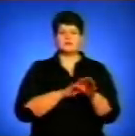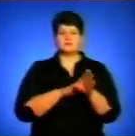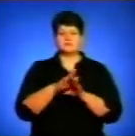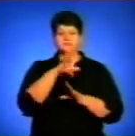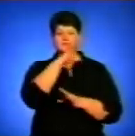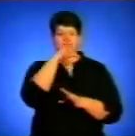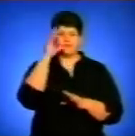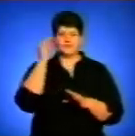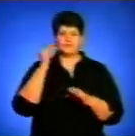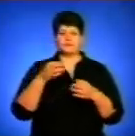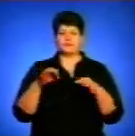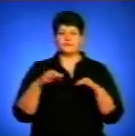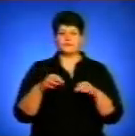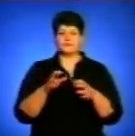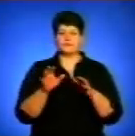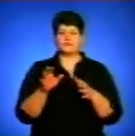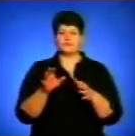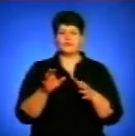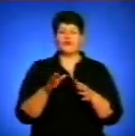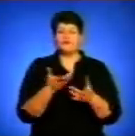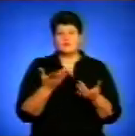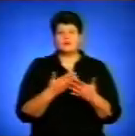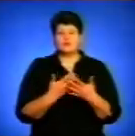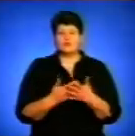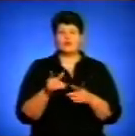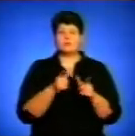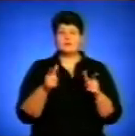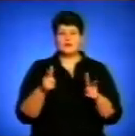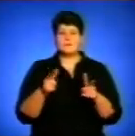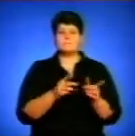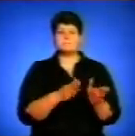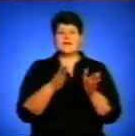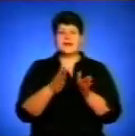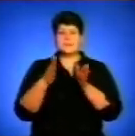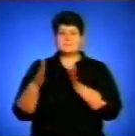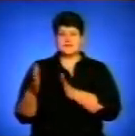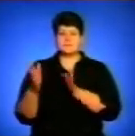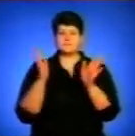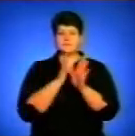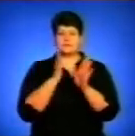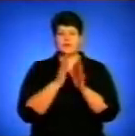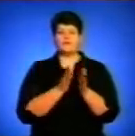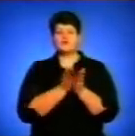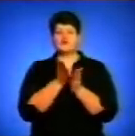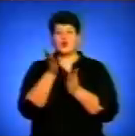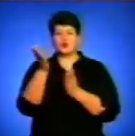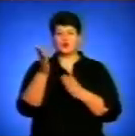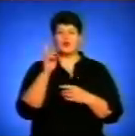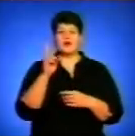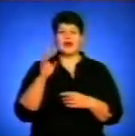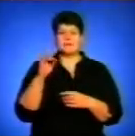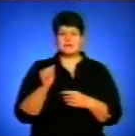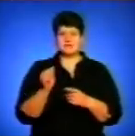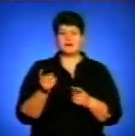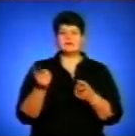в міру переміщення циклону в сторону Кременця залучалася